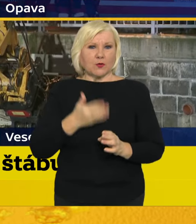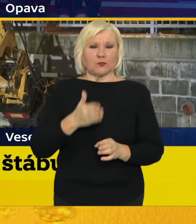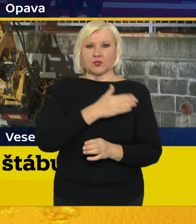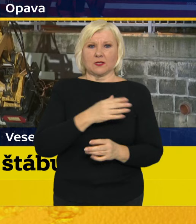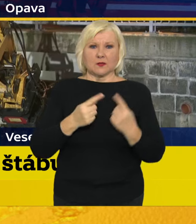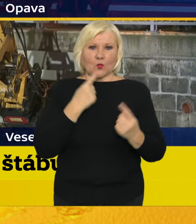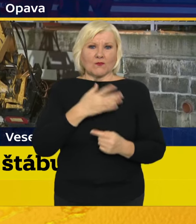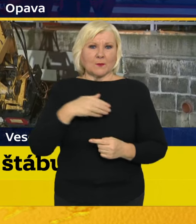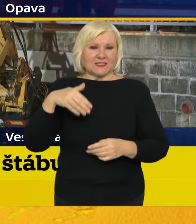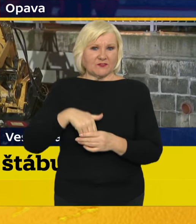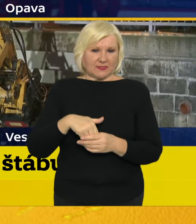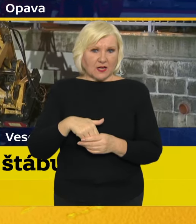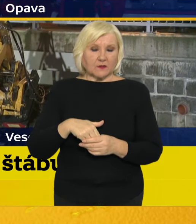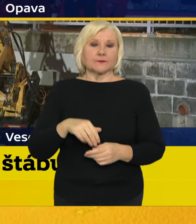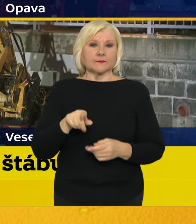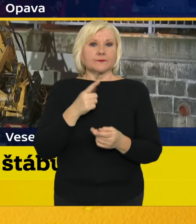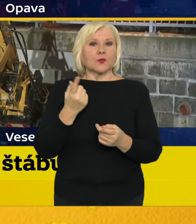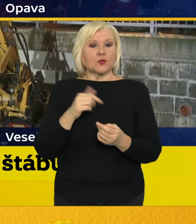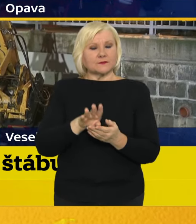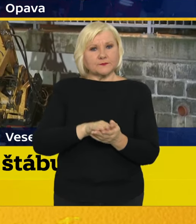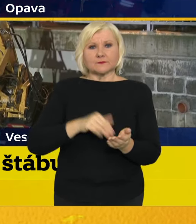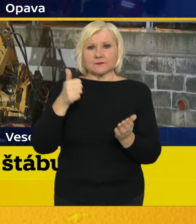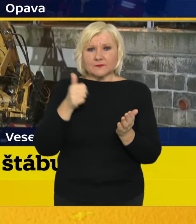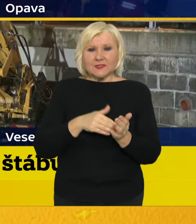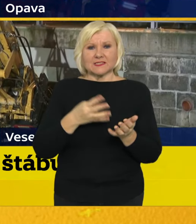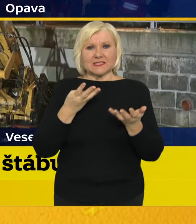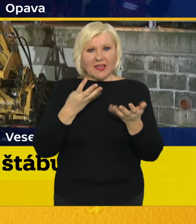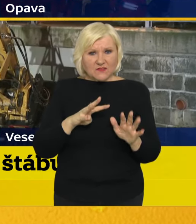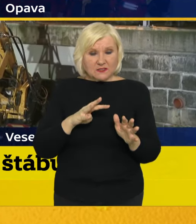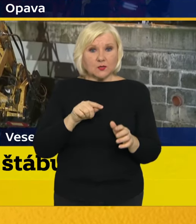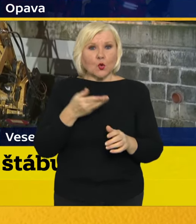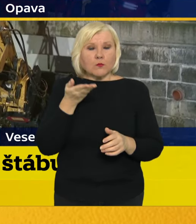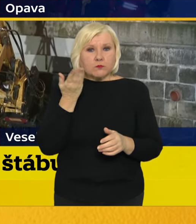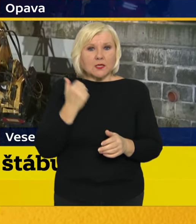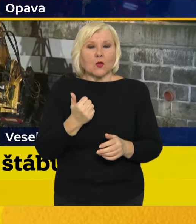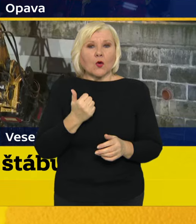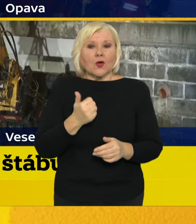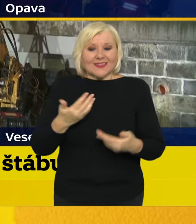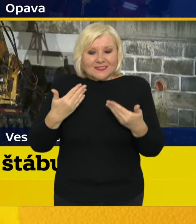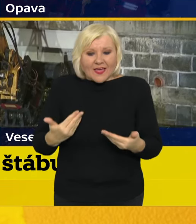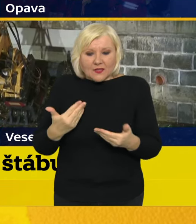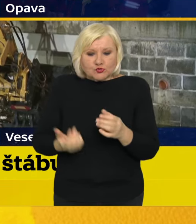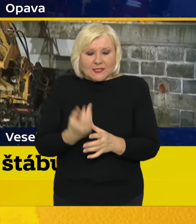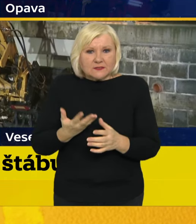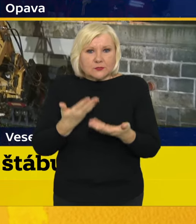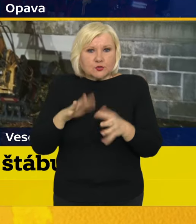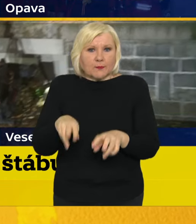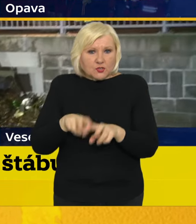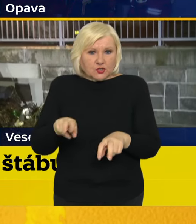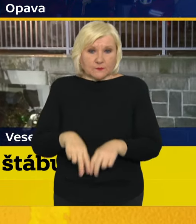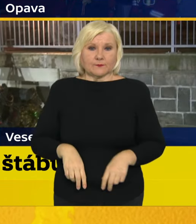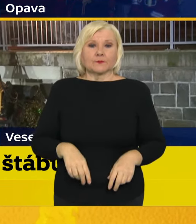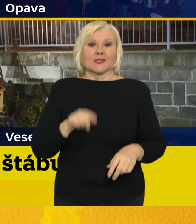vnitra, tak v tom začátku, těch 1900, to byl počet aktuálně řešených případů. Těch 7